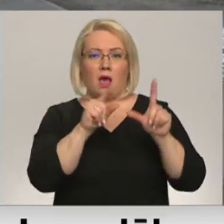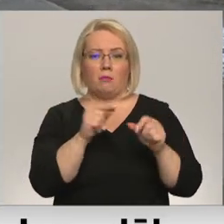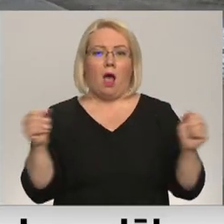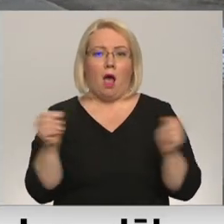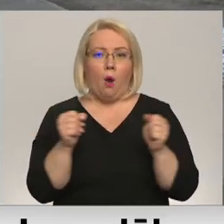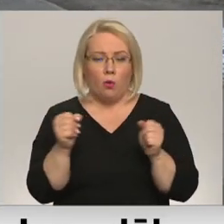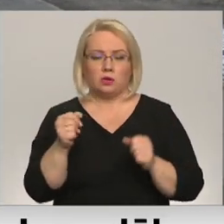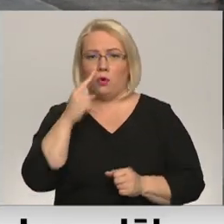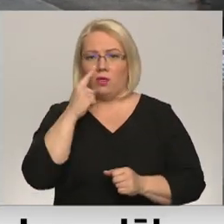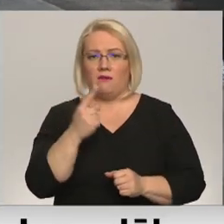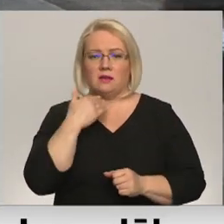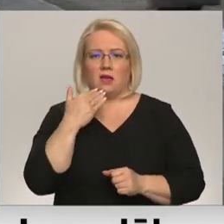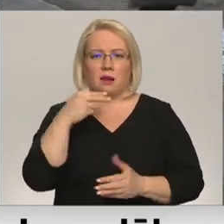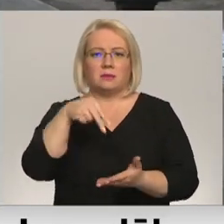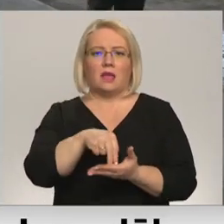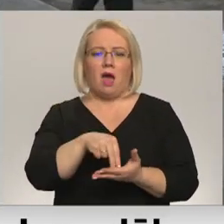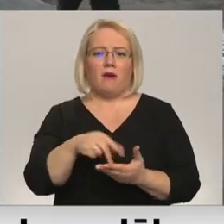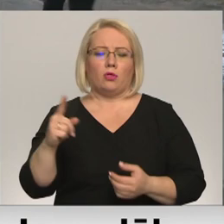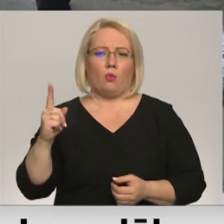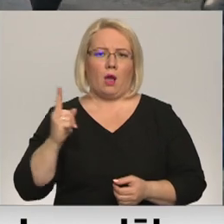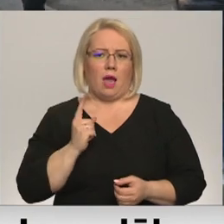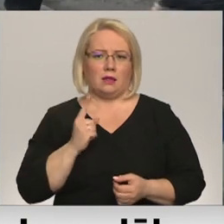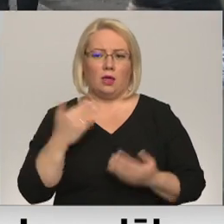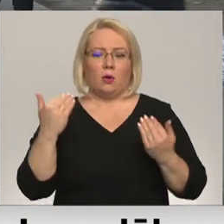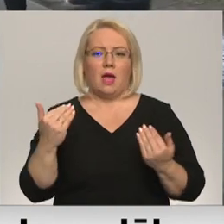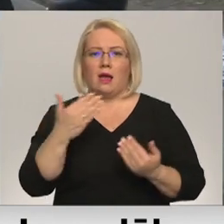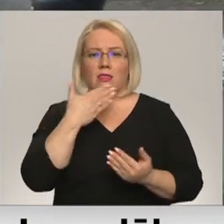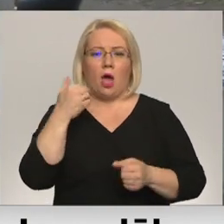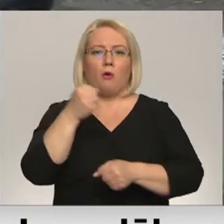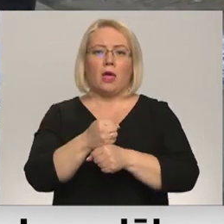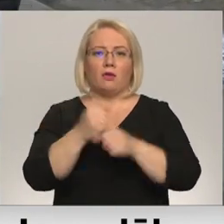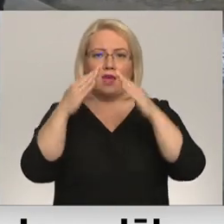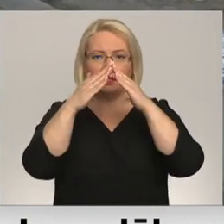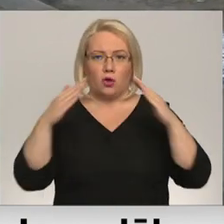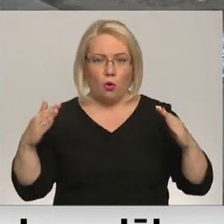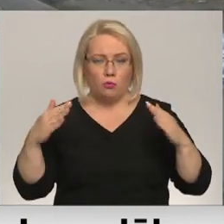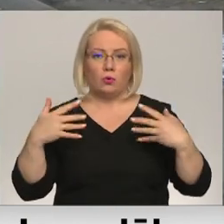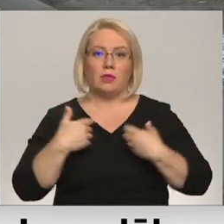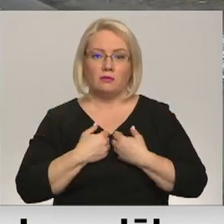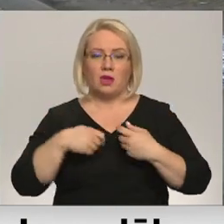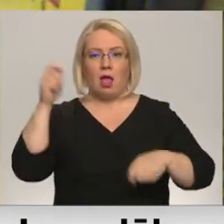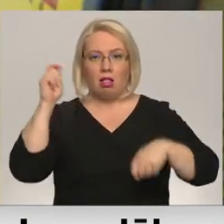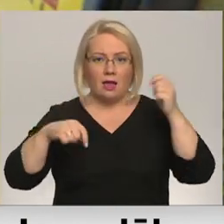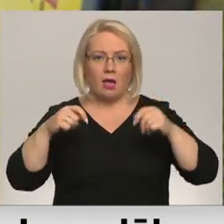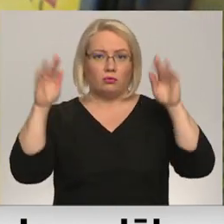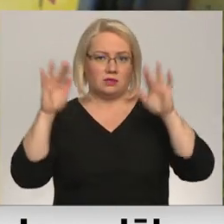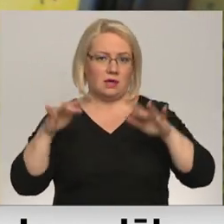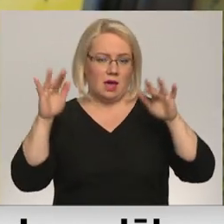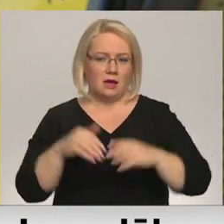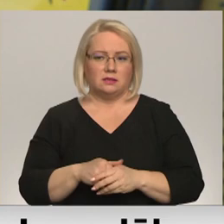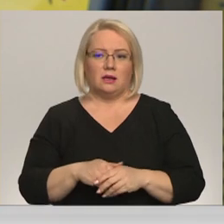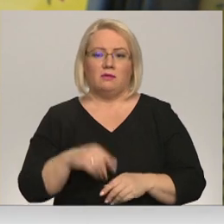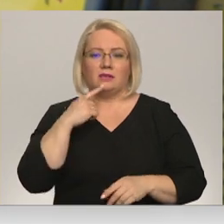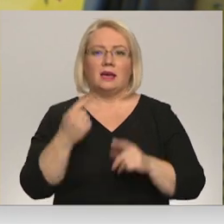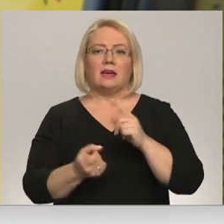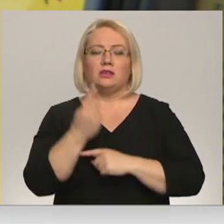neviens, protams, negaidies un nav pietur vietas tagad ar jumtim. Diemžēl, ja, un lietus un sniegs. Izdotos vairāk,